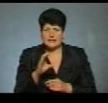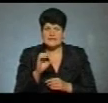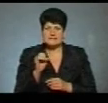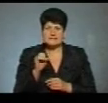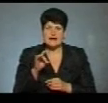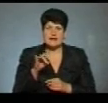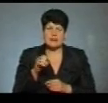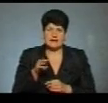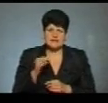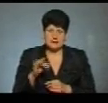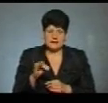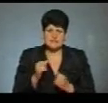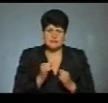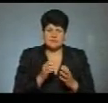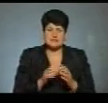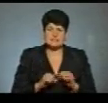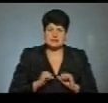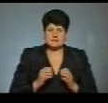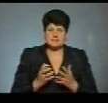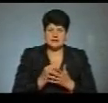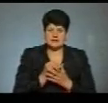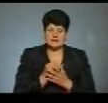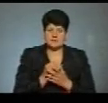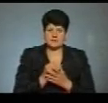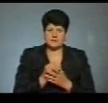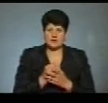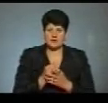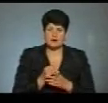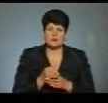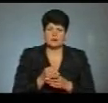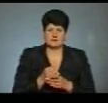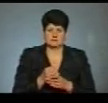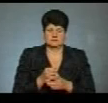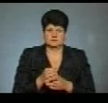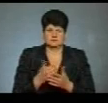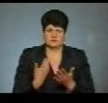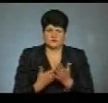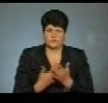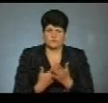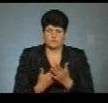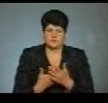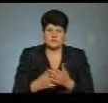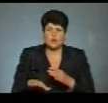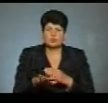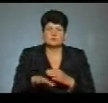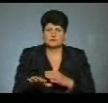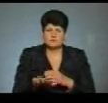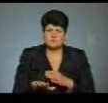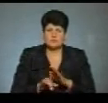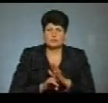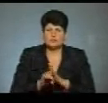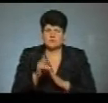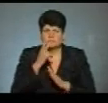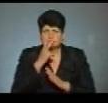заказника. Ми стараємося знайти маркери цієї території. Тобто річка, це є один маркер, відповідно, де початок